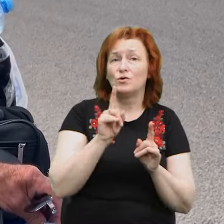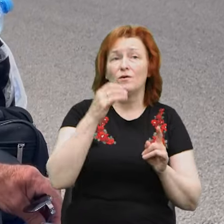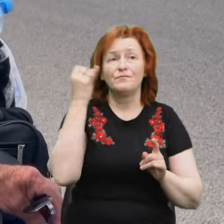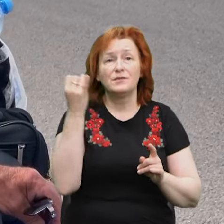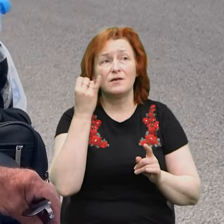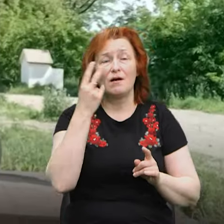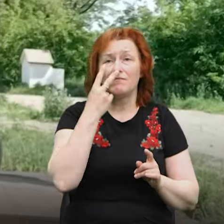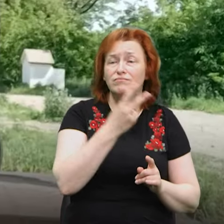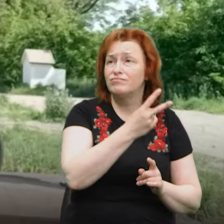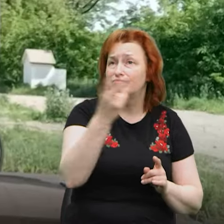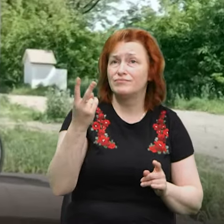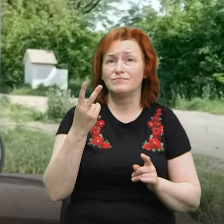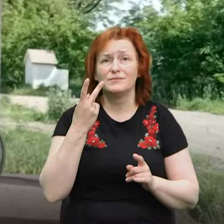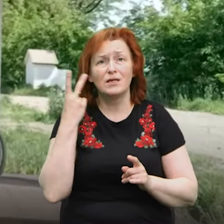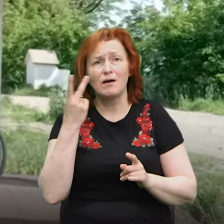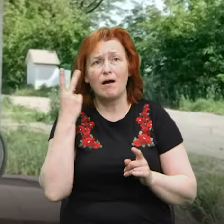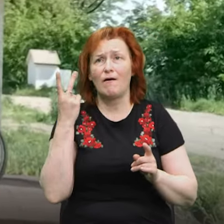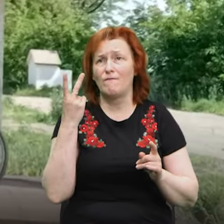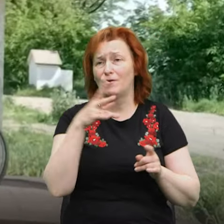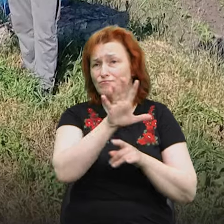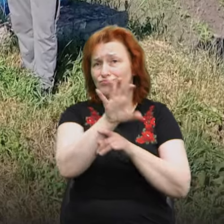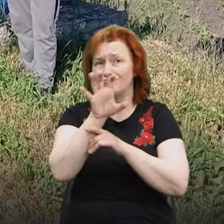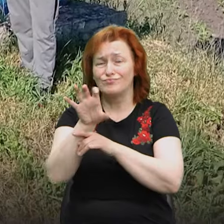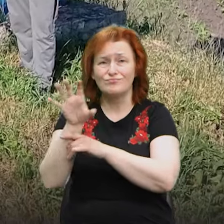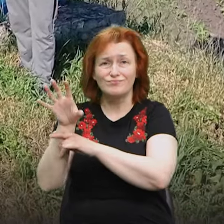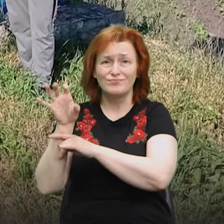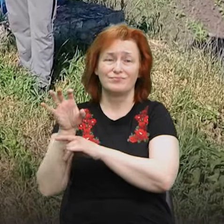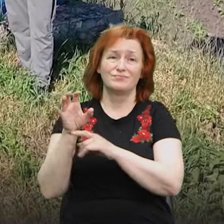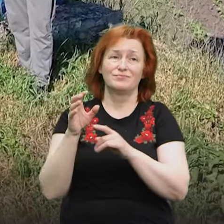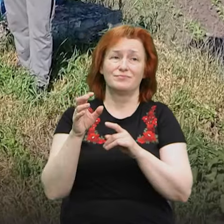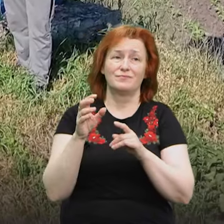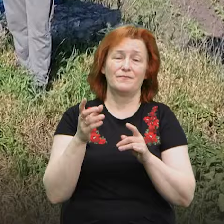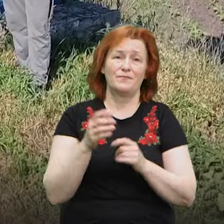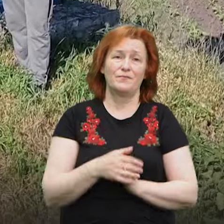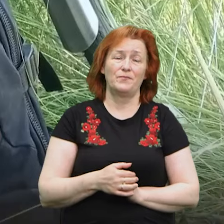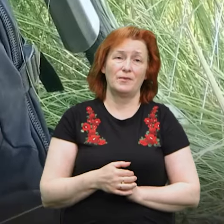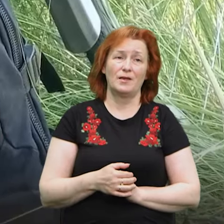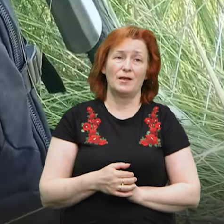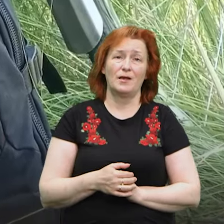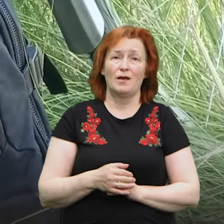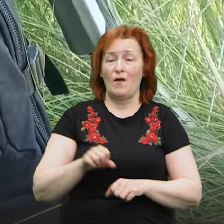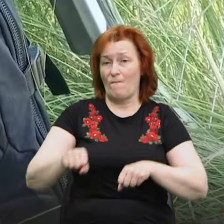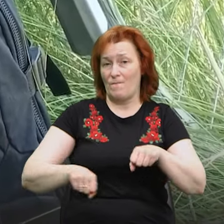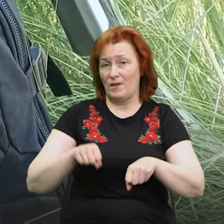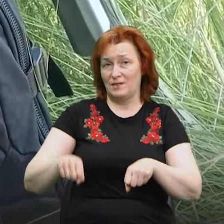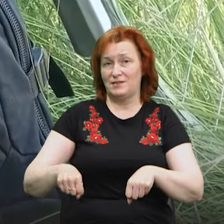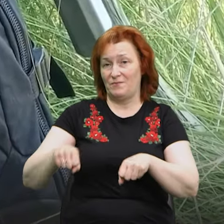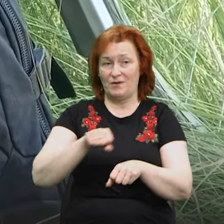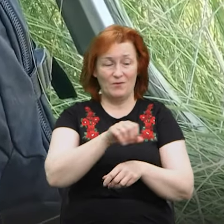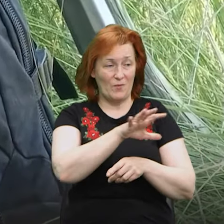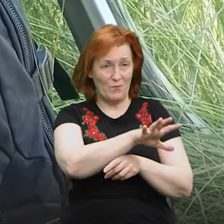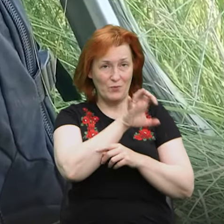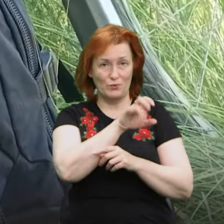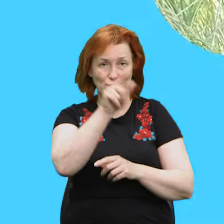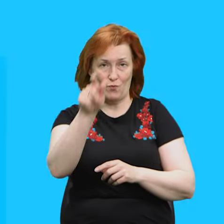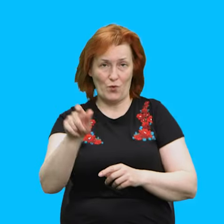цікаве, взяв, фотографірував. Став там води попити, взяв велосипед, фотографірував, щоб